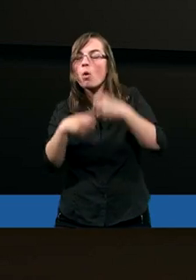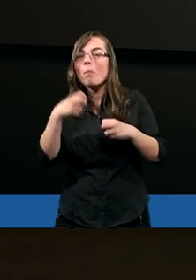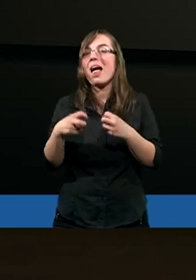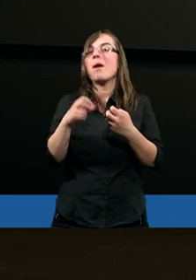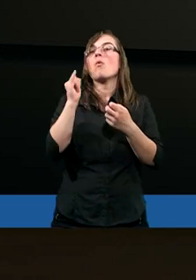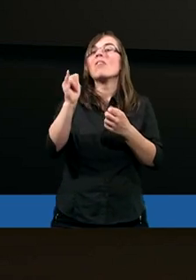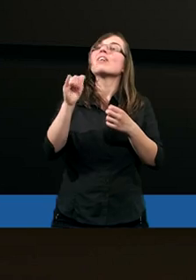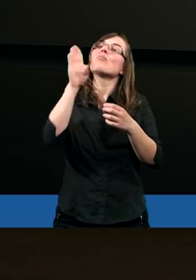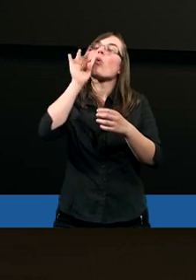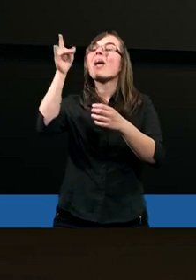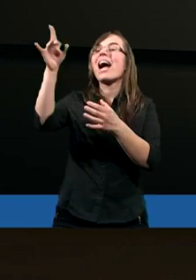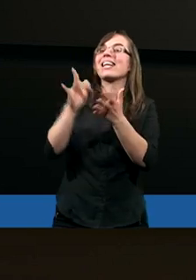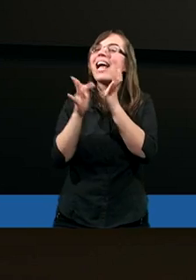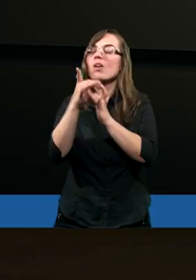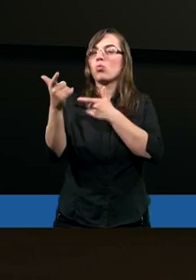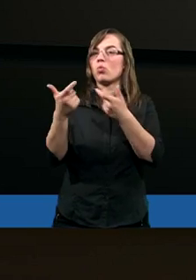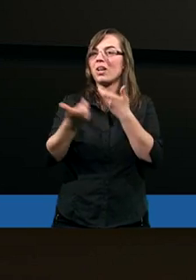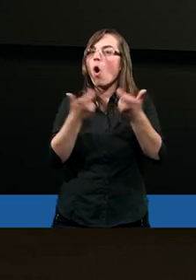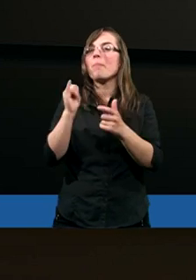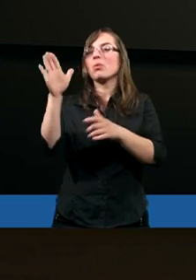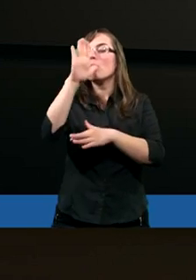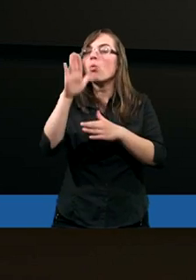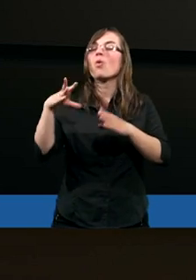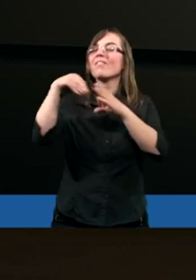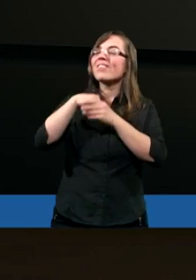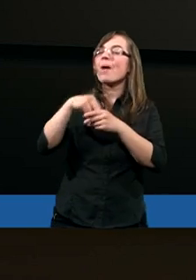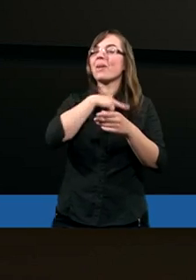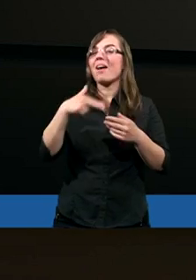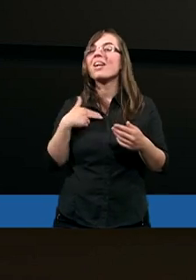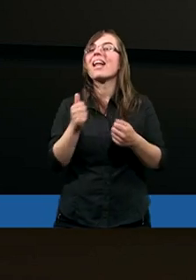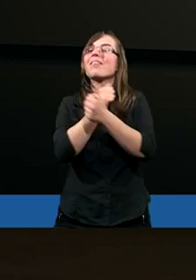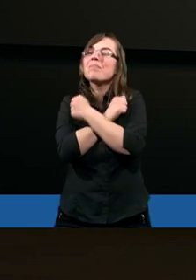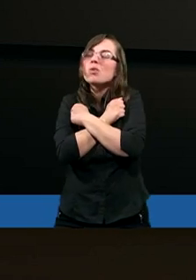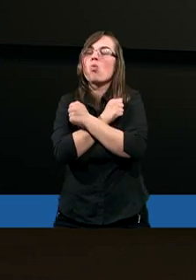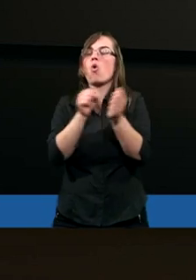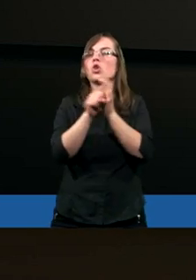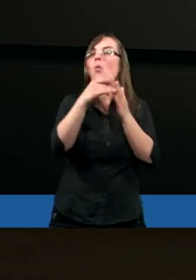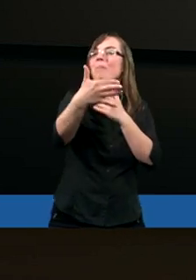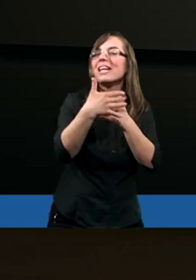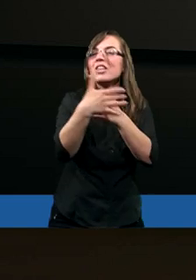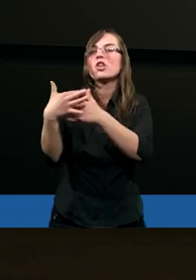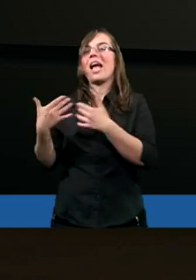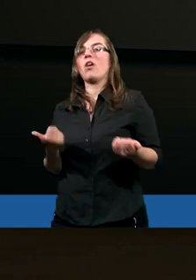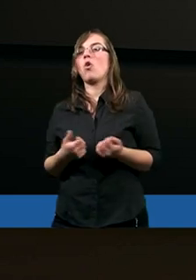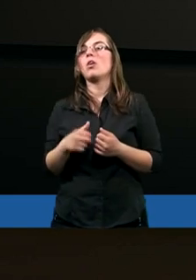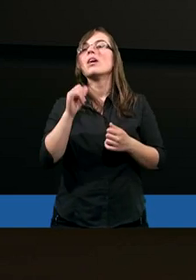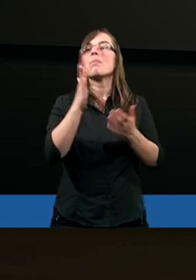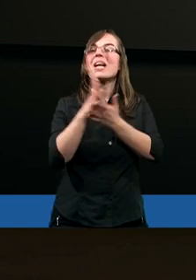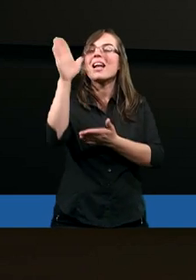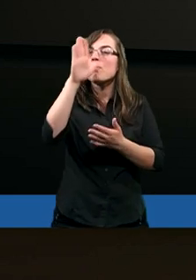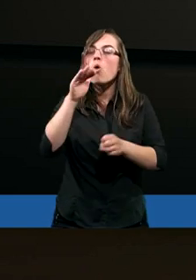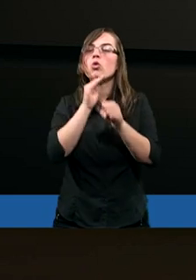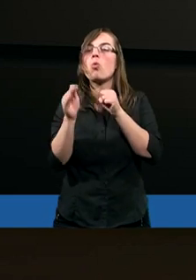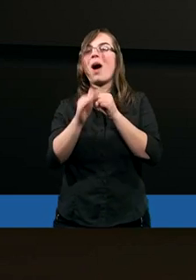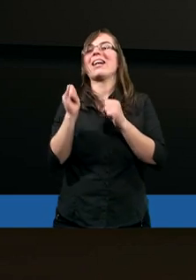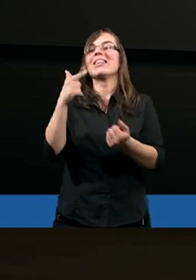co Bóg faktycznie w nas buduje? Co wspólnie przez Bożą łaskę, a przez